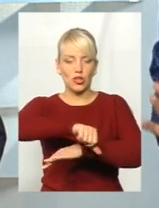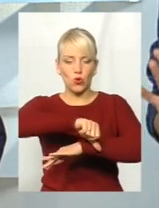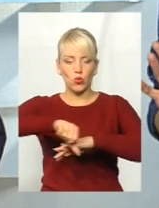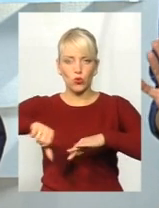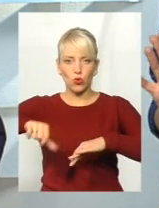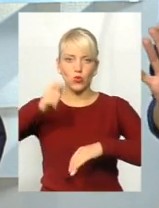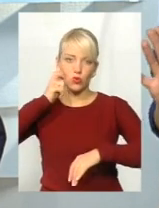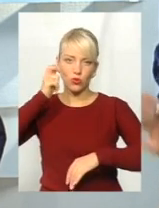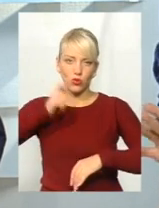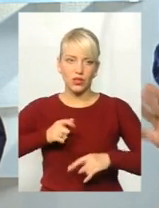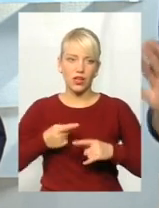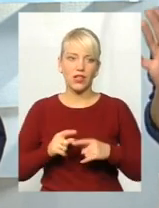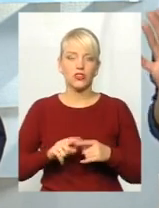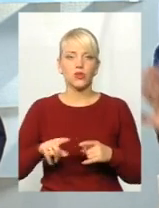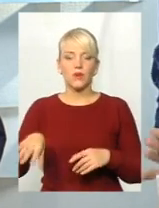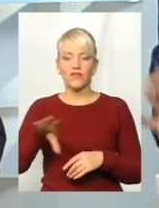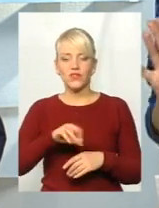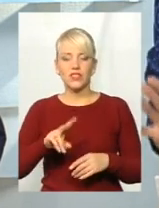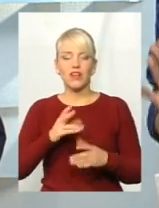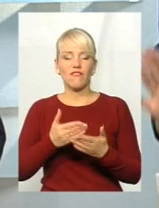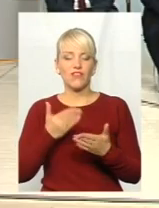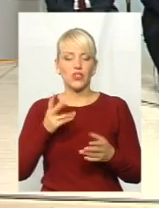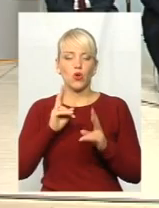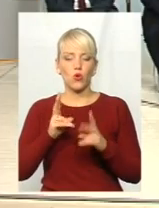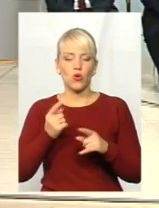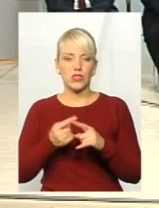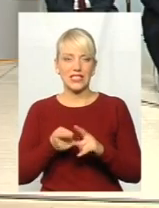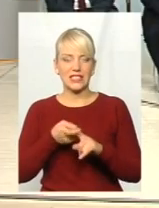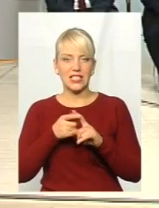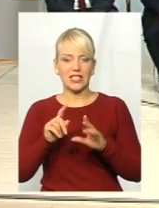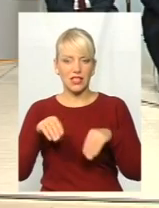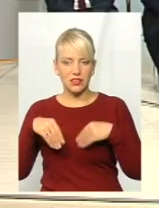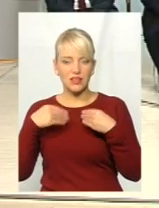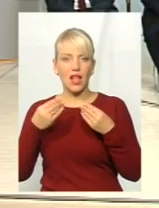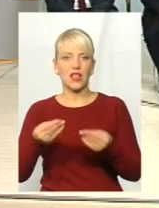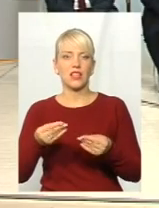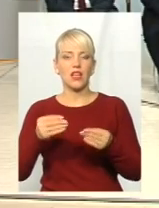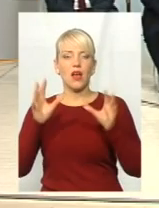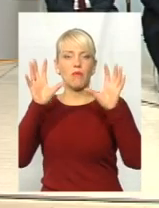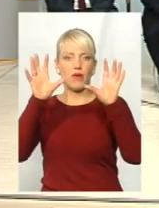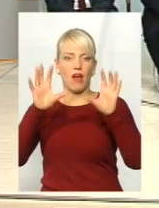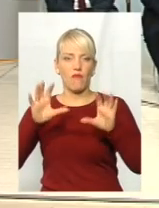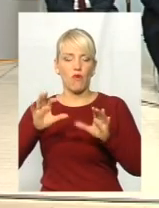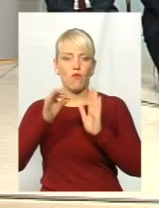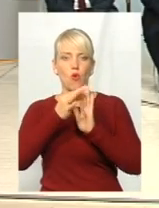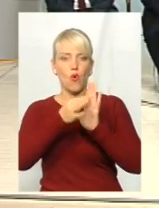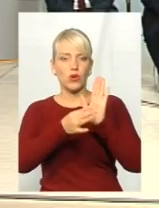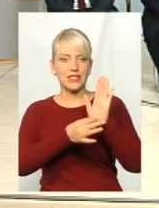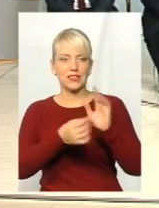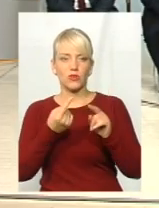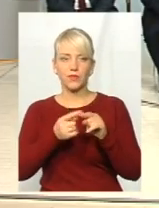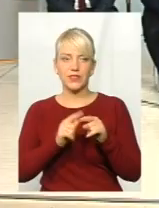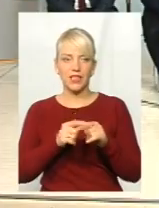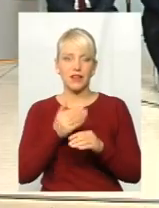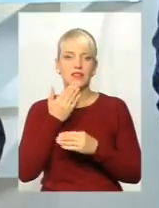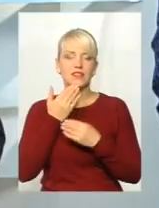залежить, надали вмотивовану правову оцінку. Це звернення депутатський корпус не